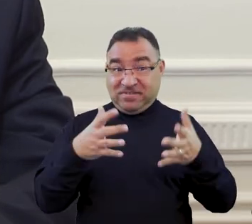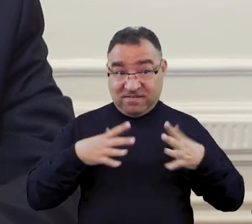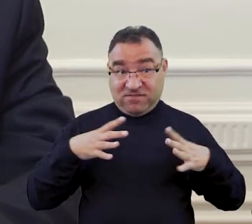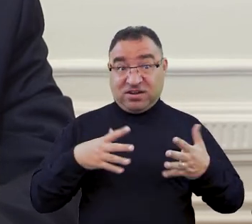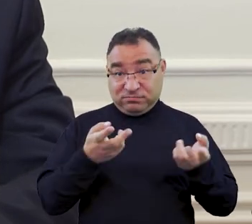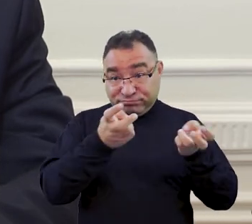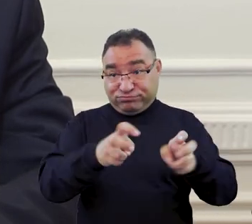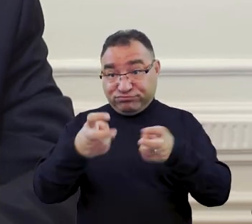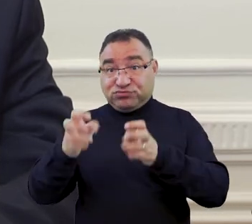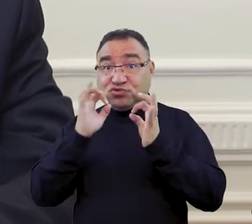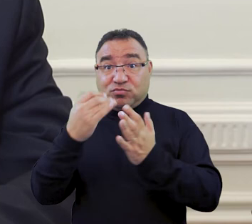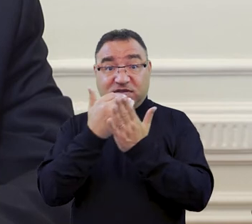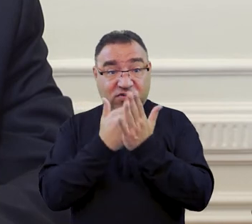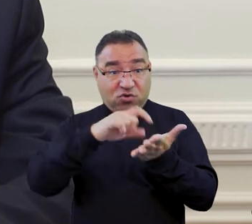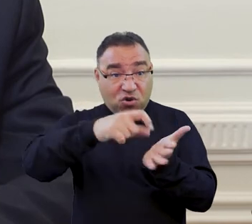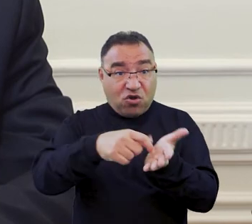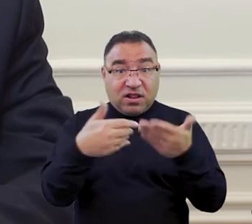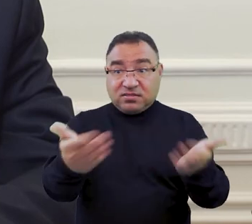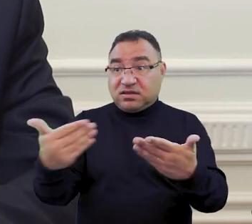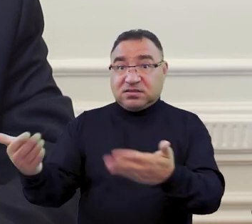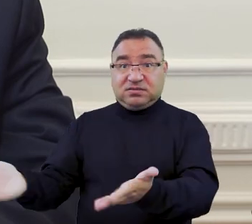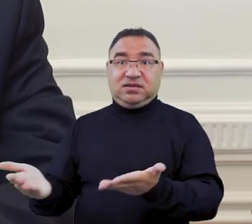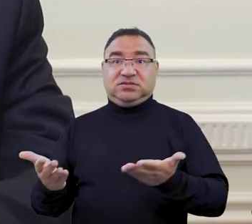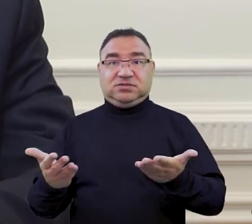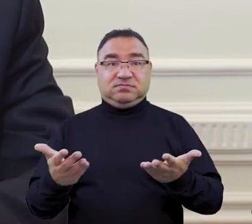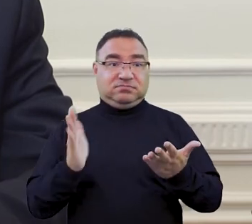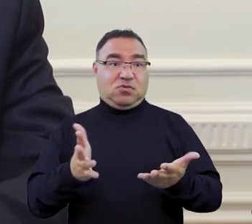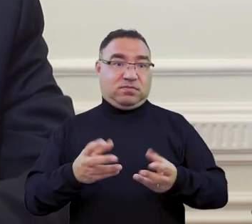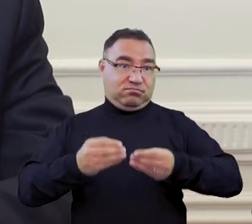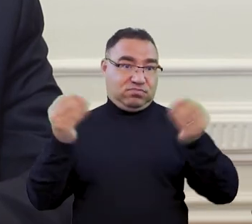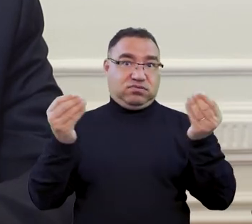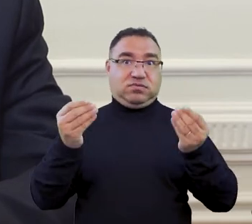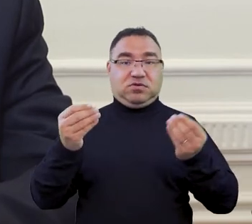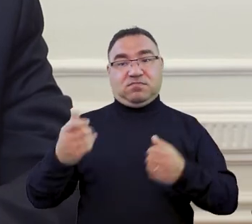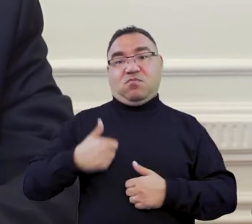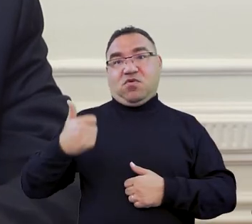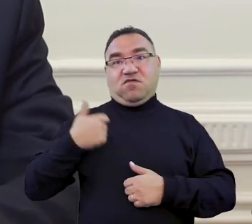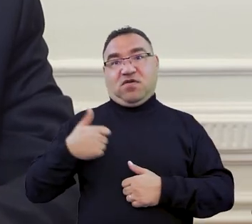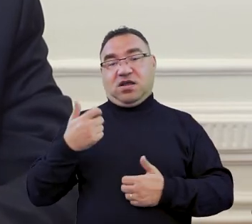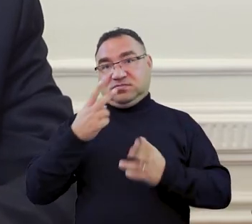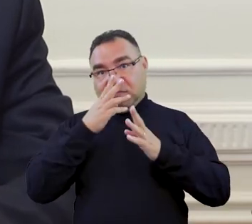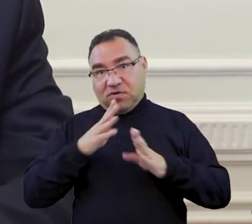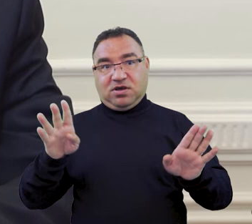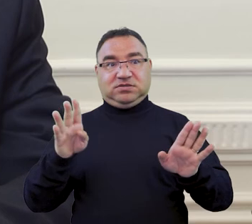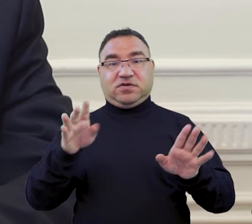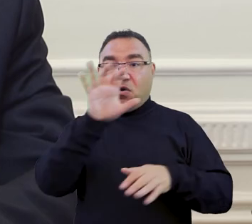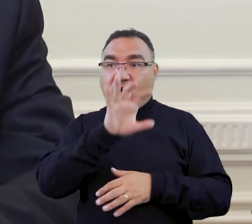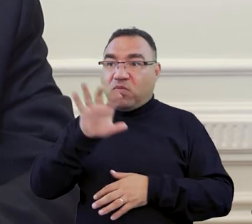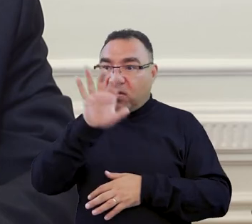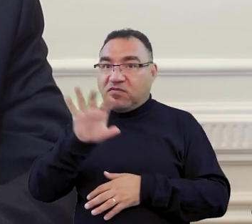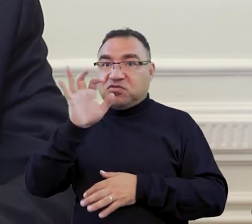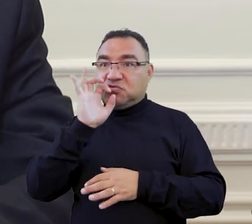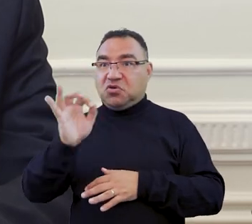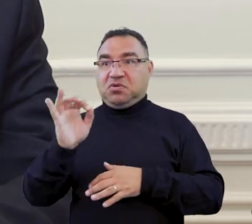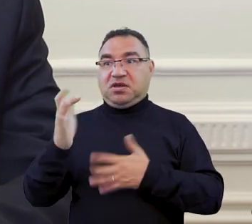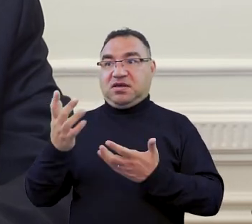uczelni, żeby tworzyć jak najlepsze warunki do działania kół naukowych, bo później uczelnia może się pochwalić, może obserwować